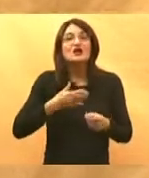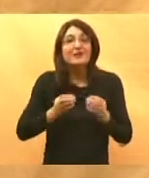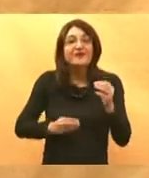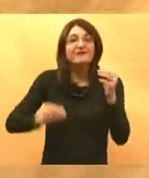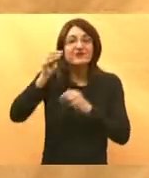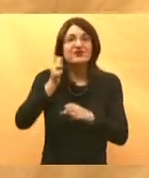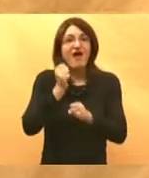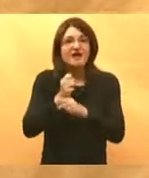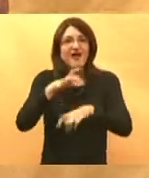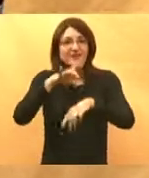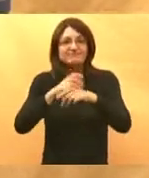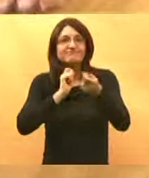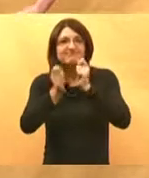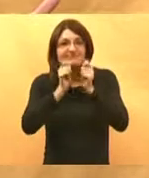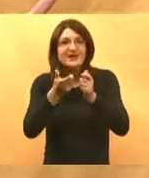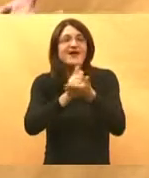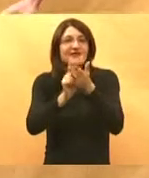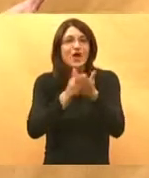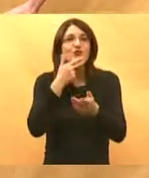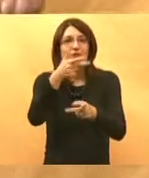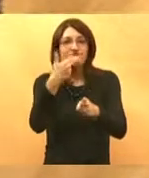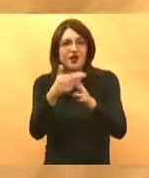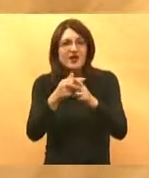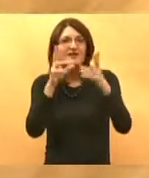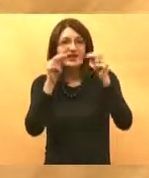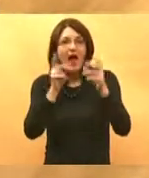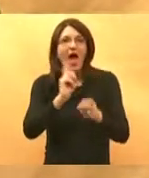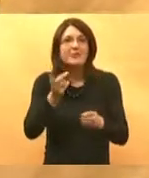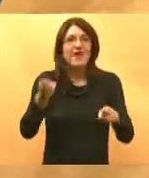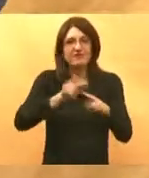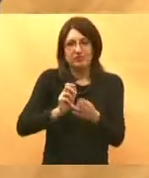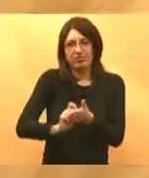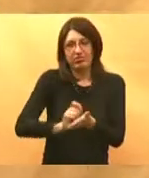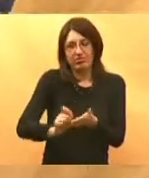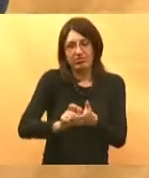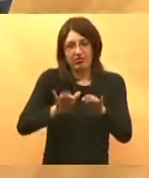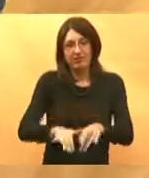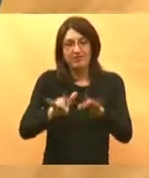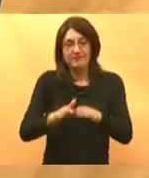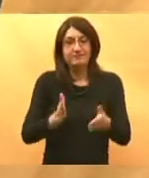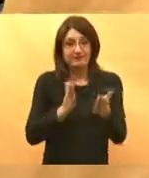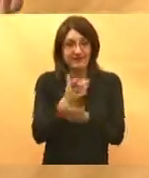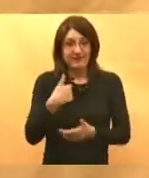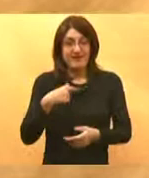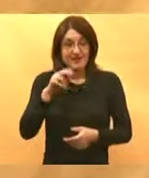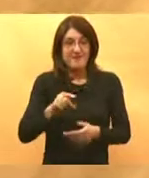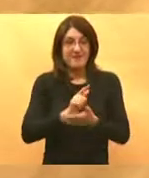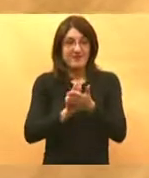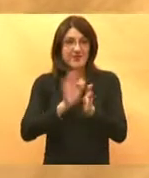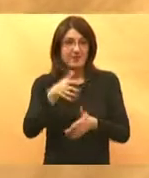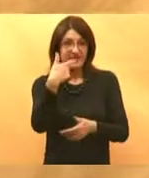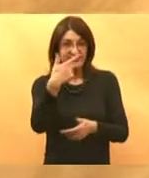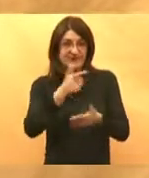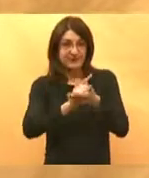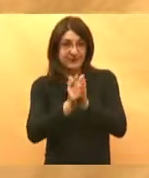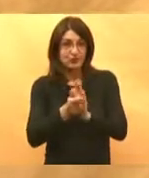manja administracija imat vremena sa vama ako pacijentom popričat i gledajte ja da imam 25 minuta za pacijenta koji dođe i koji planira godinu